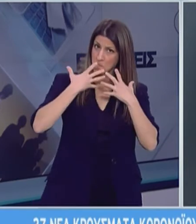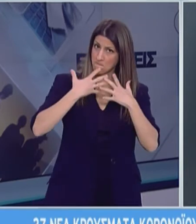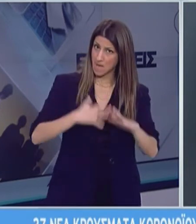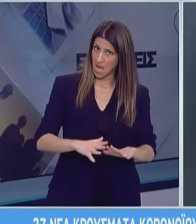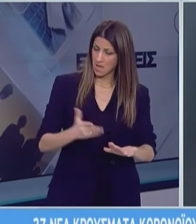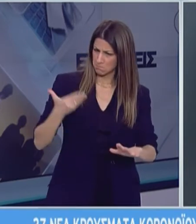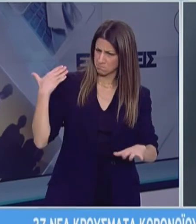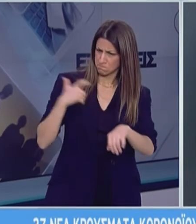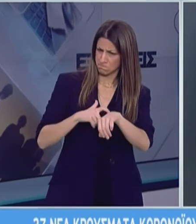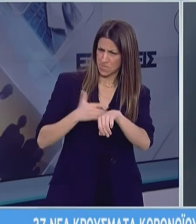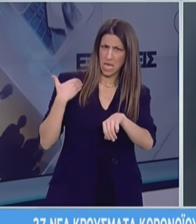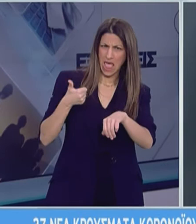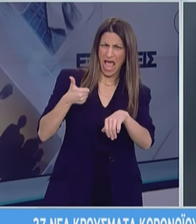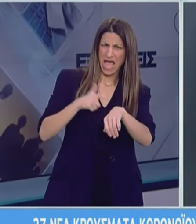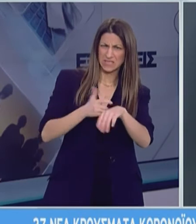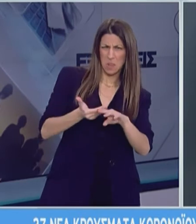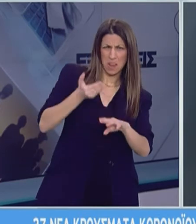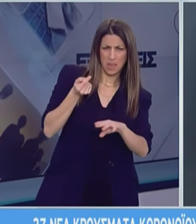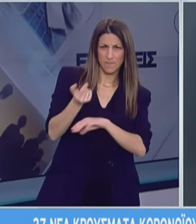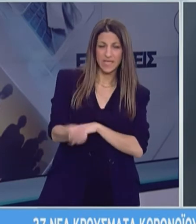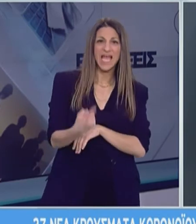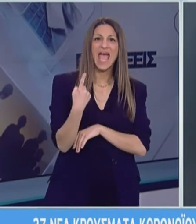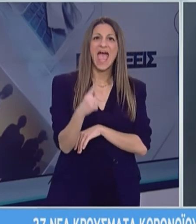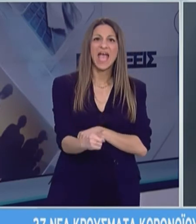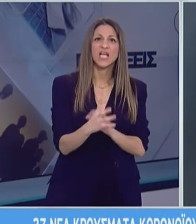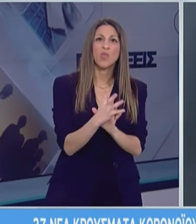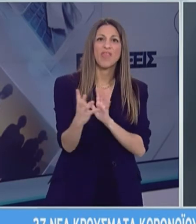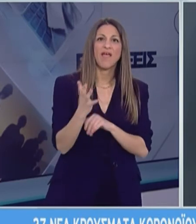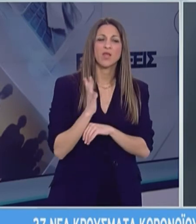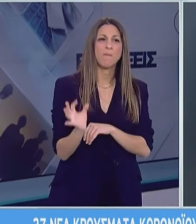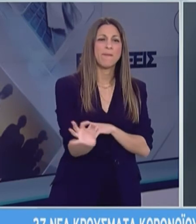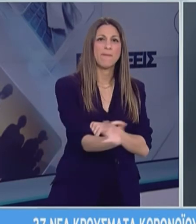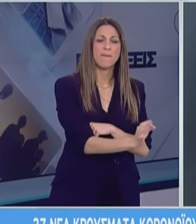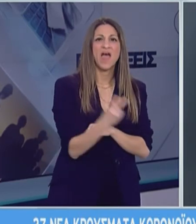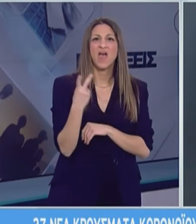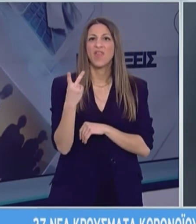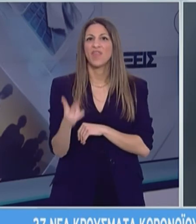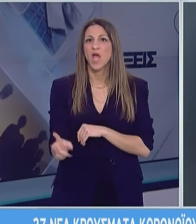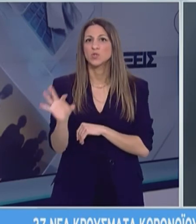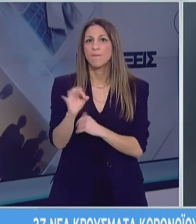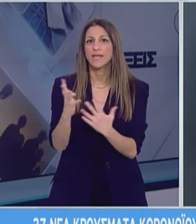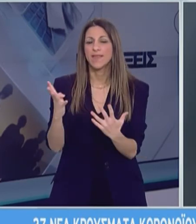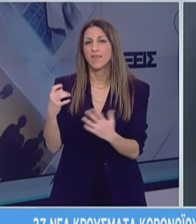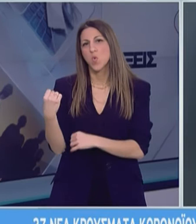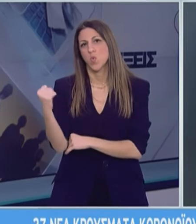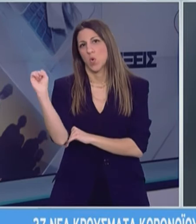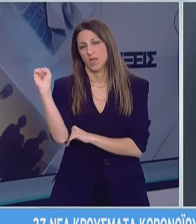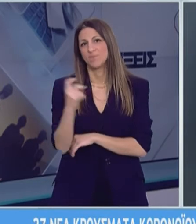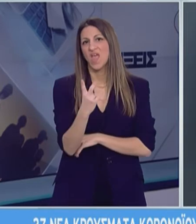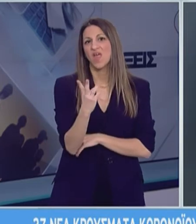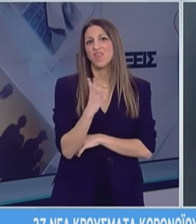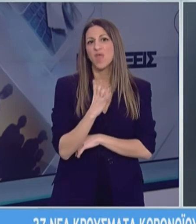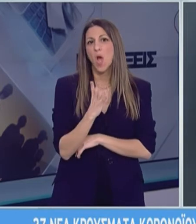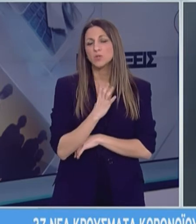λίγο πριν ξεκινήσει η ενημέρωσή σας 119 θετικά 259 αρνητικά και δύο